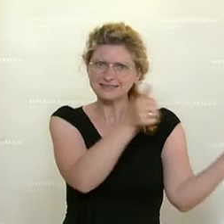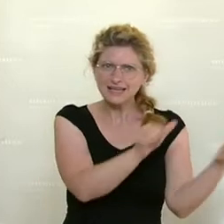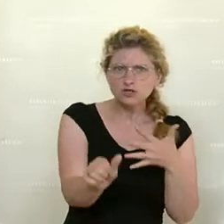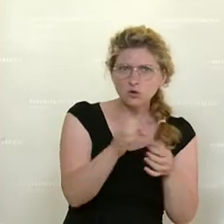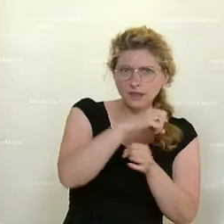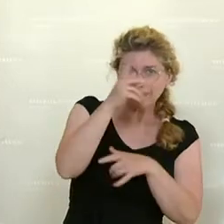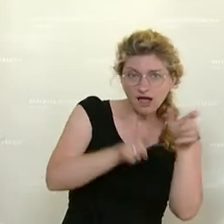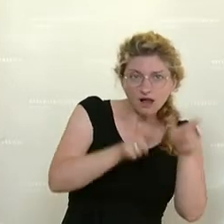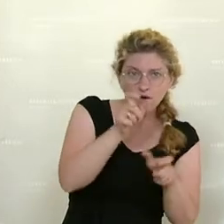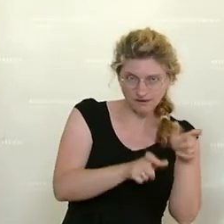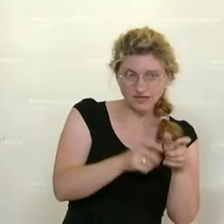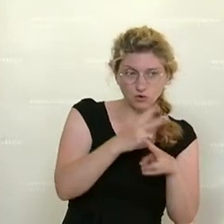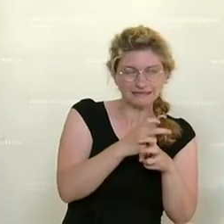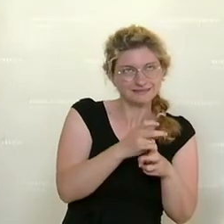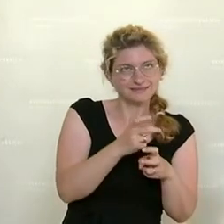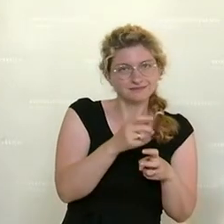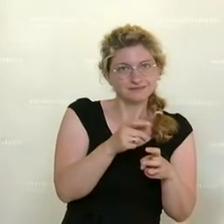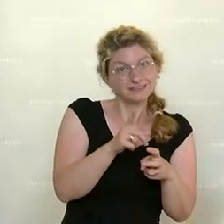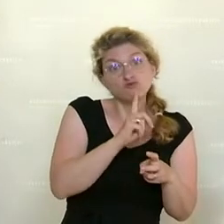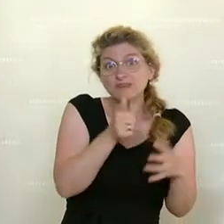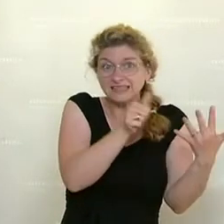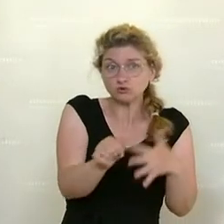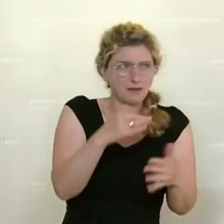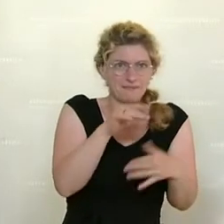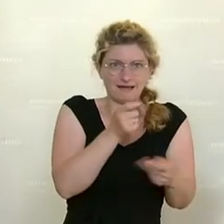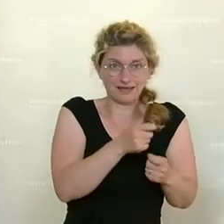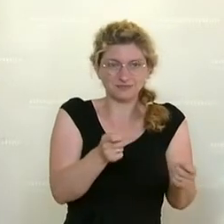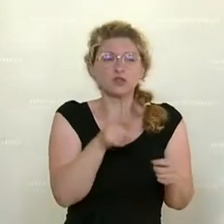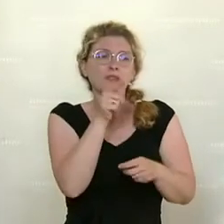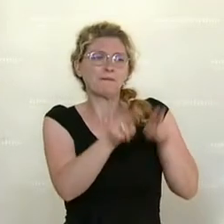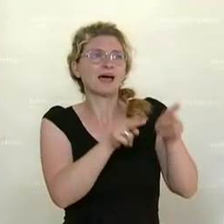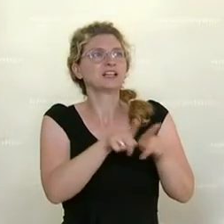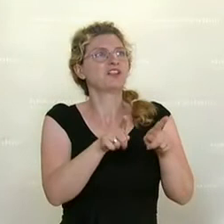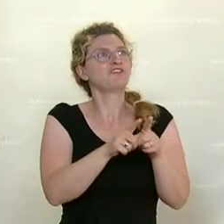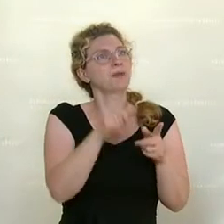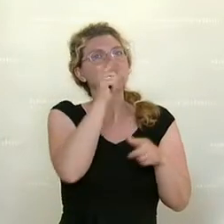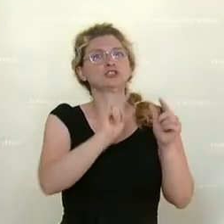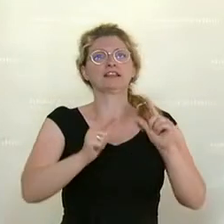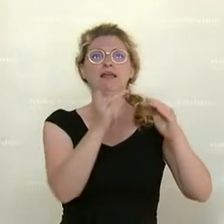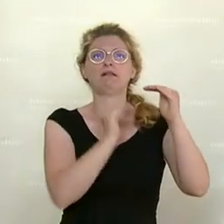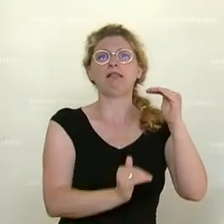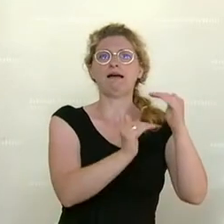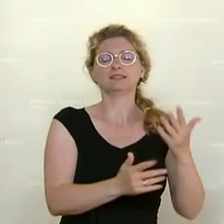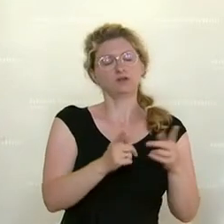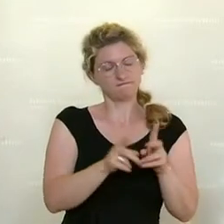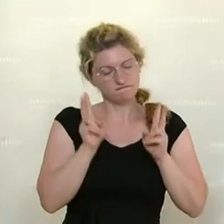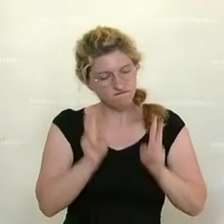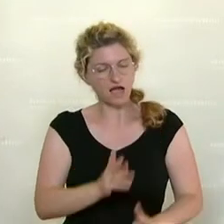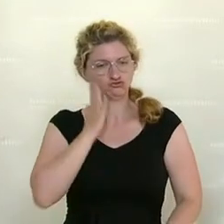Österreich noch gibt. Es gibt eh nicht mehr. Sie behandeln die wie Menschen zweiter Klasse und das ist wirklich eine ganz große Schande.